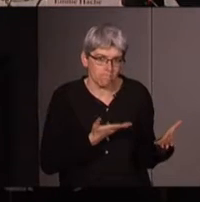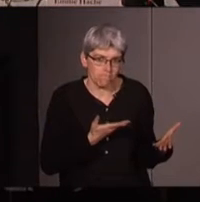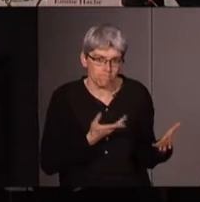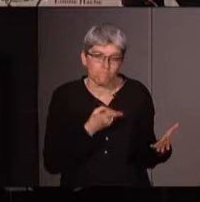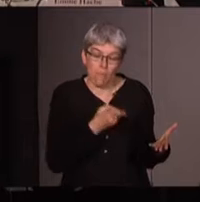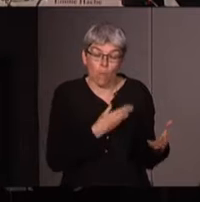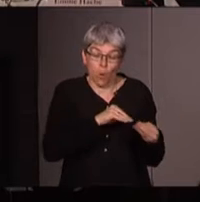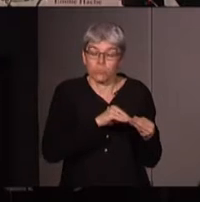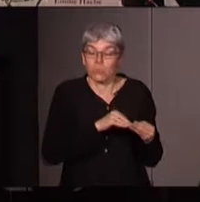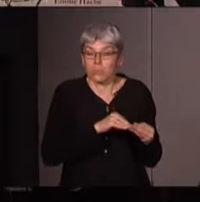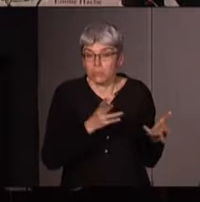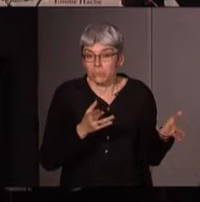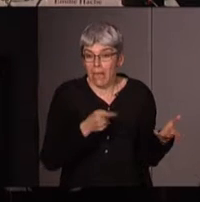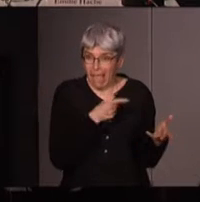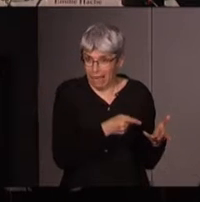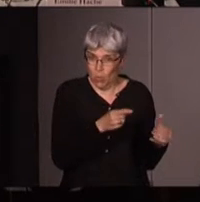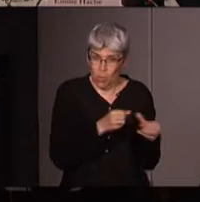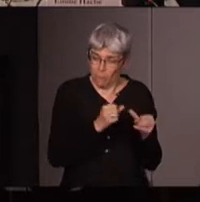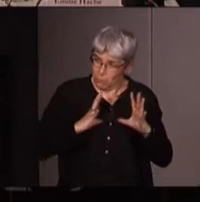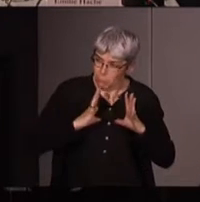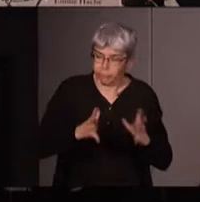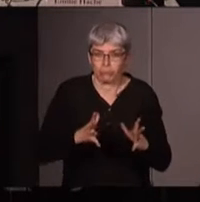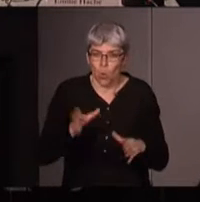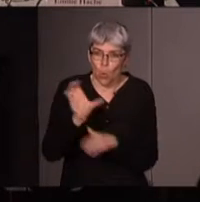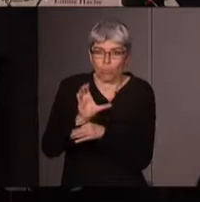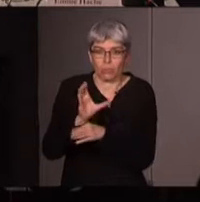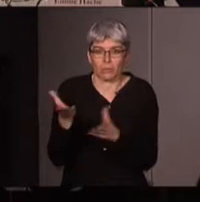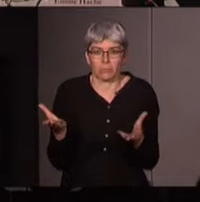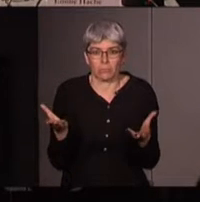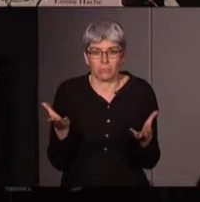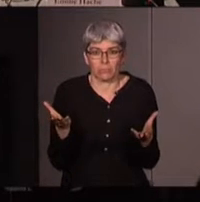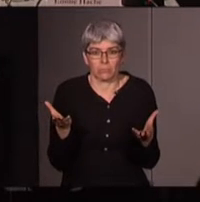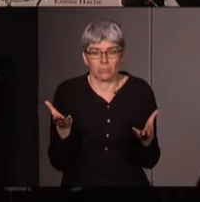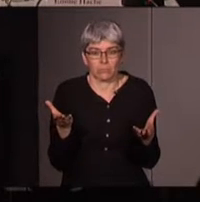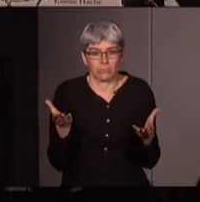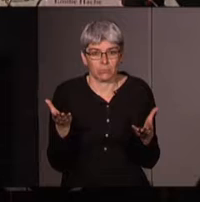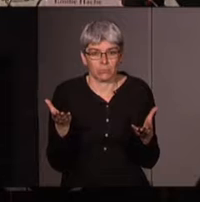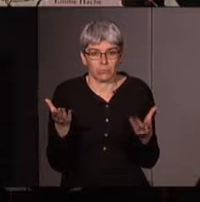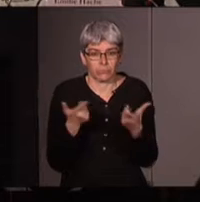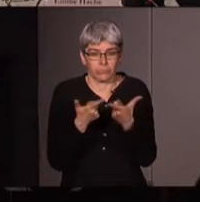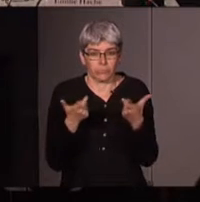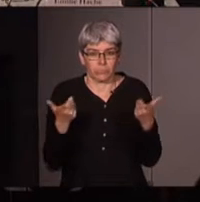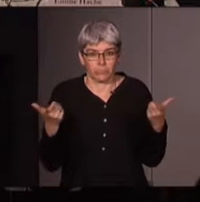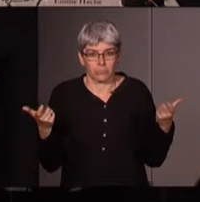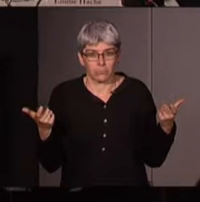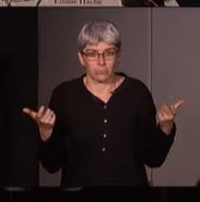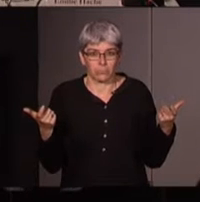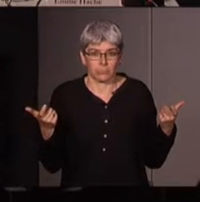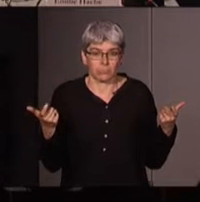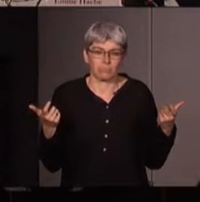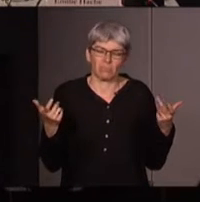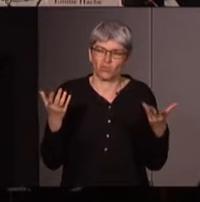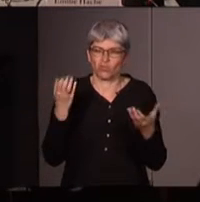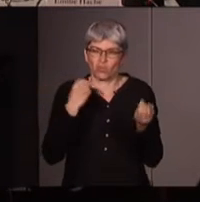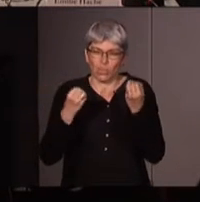premières souvent aussi à se mobiliser contre contre ces voilà les différentes enfin ces différentes nuisances